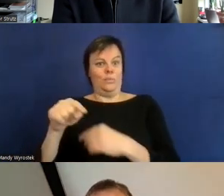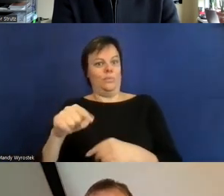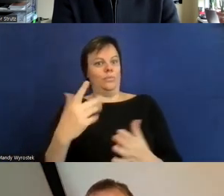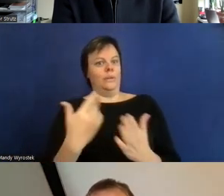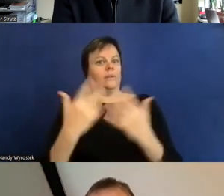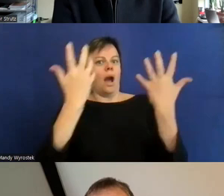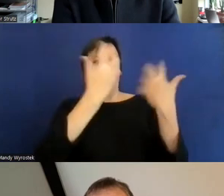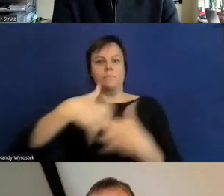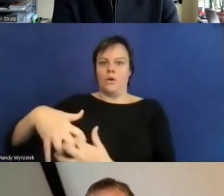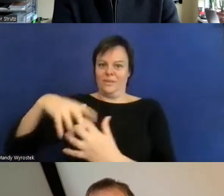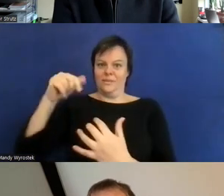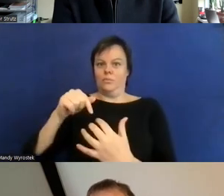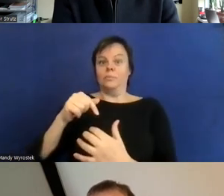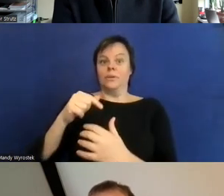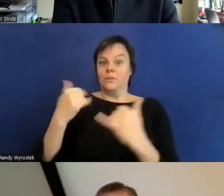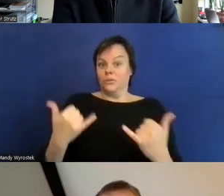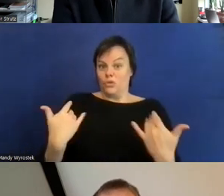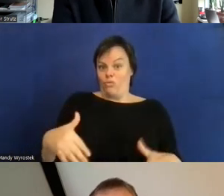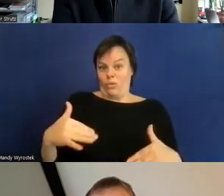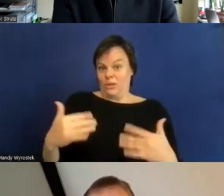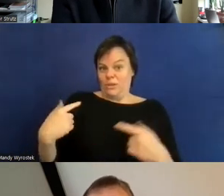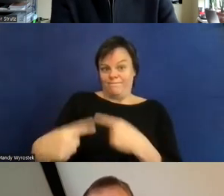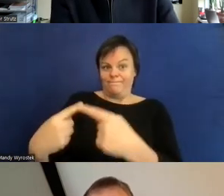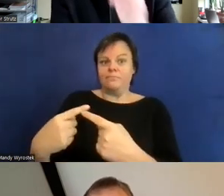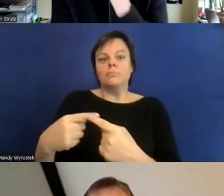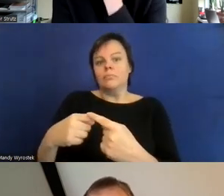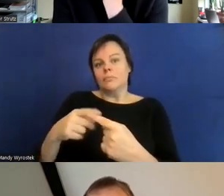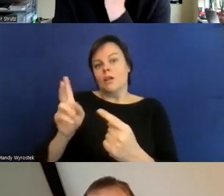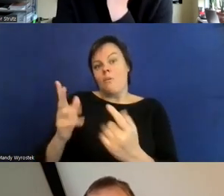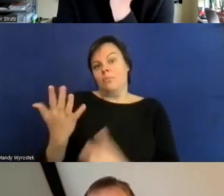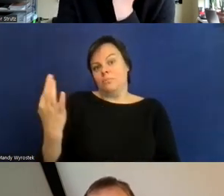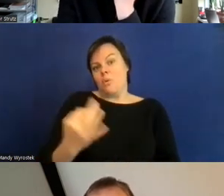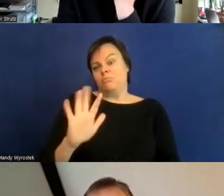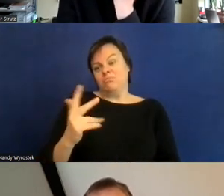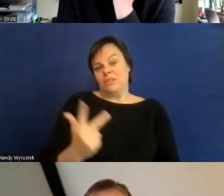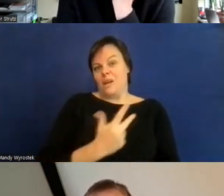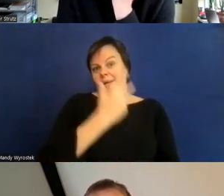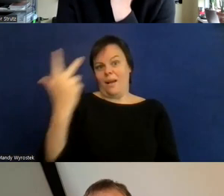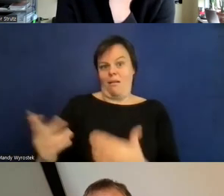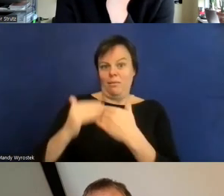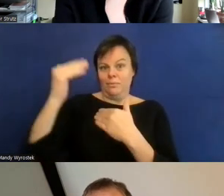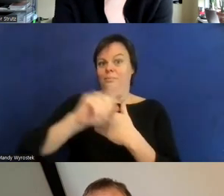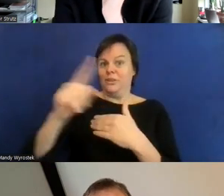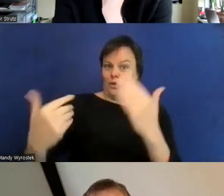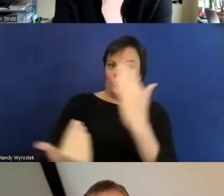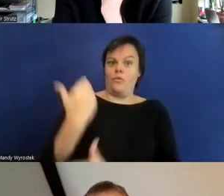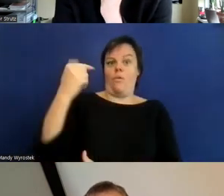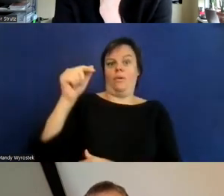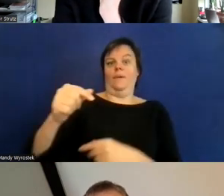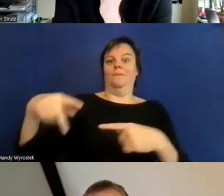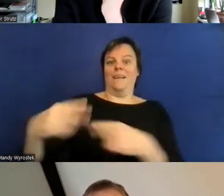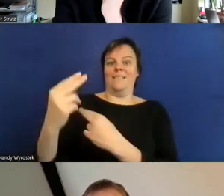.2 referenziert werden kann und dann kann die Harmonisierung stattfinden erst mit dem Gesetz wir müssen also zunächst mal